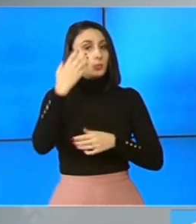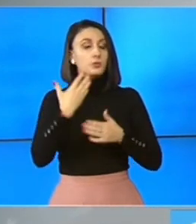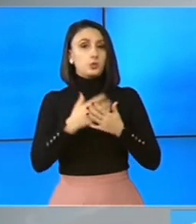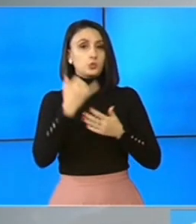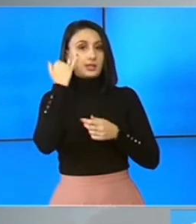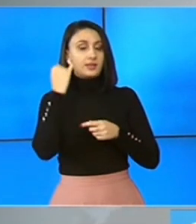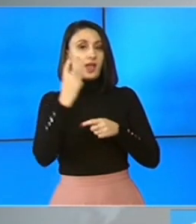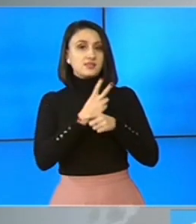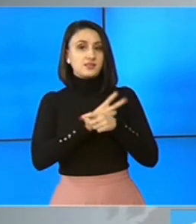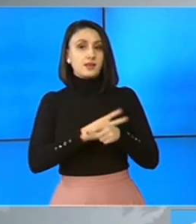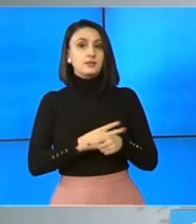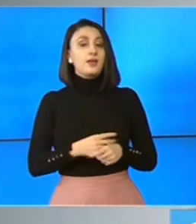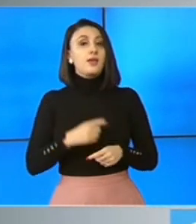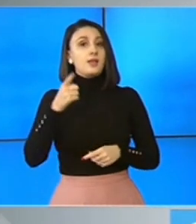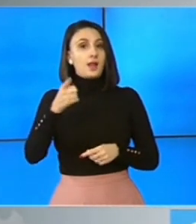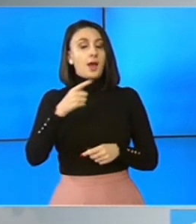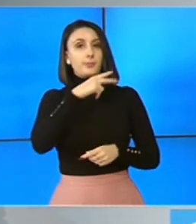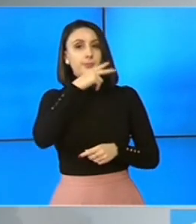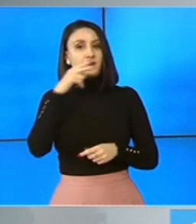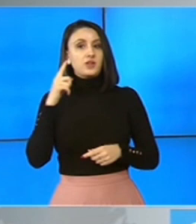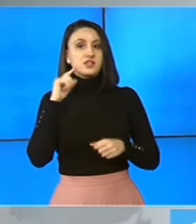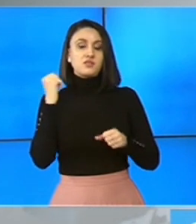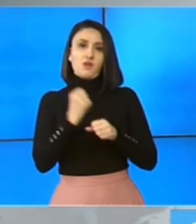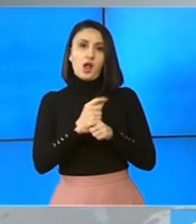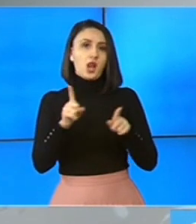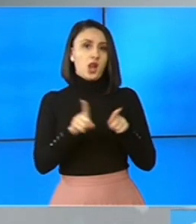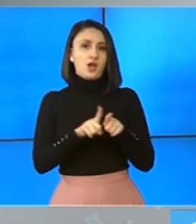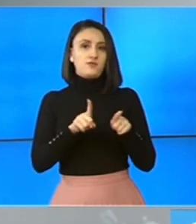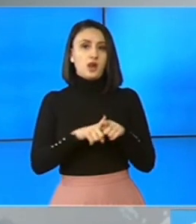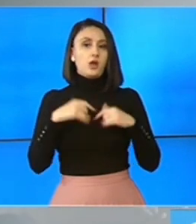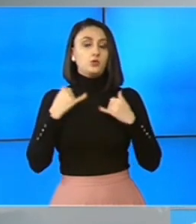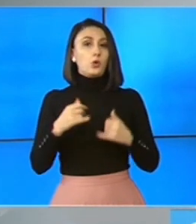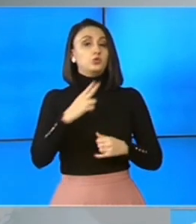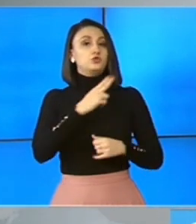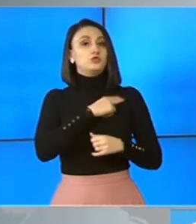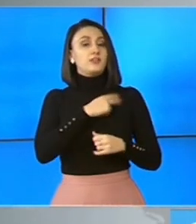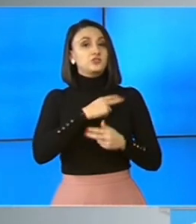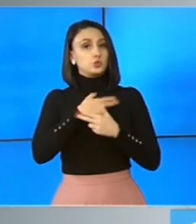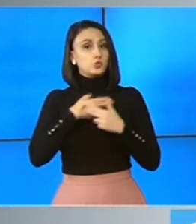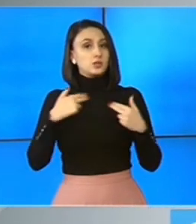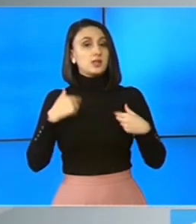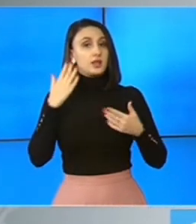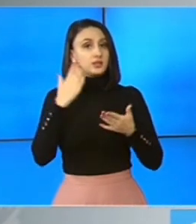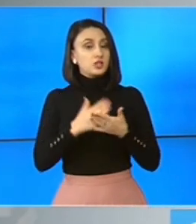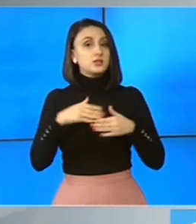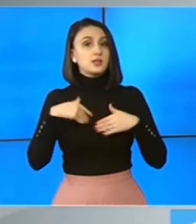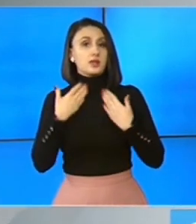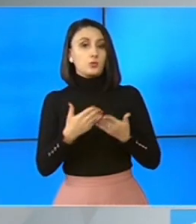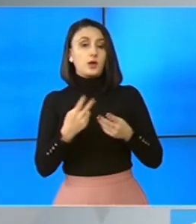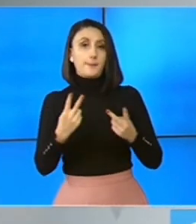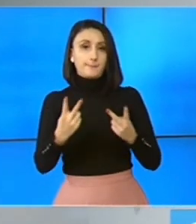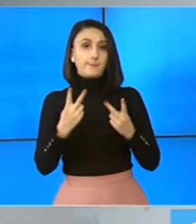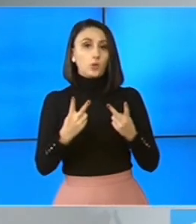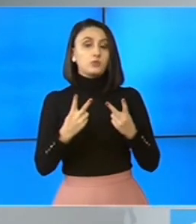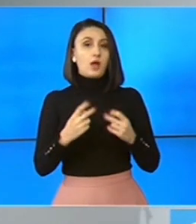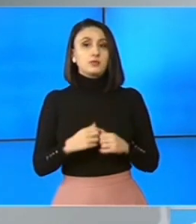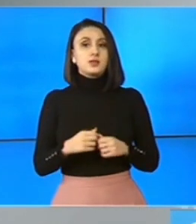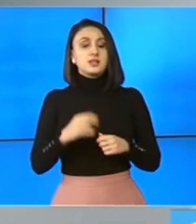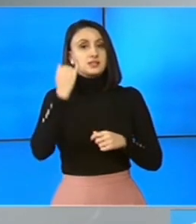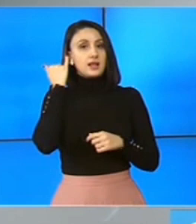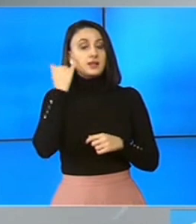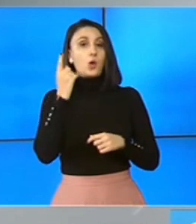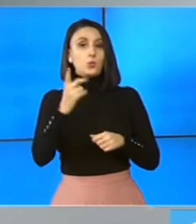secretarii de stat, Stelian Ion a preferat să procedeze la fel. Actualul șef de la Justiție a decis să-i atribuie cele mai importante atribuții